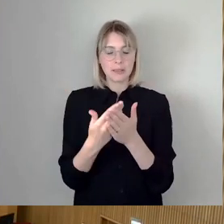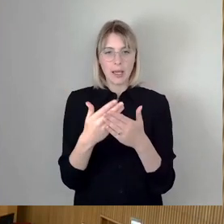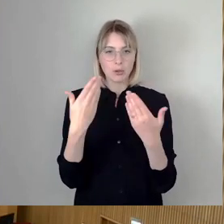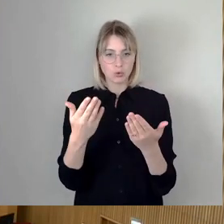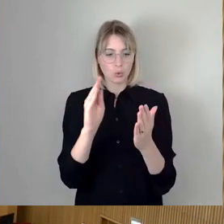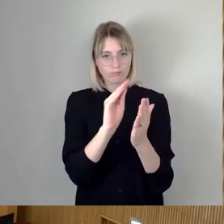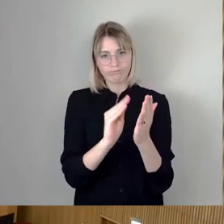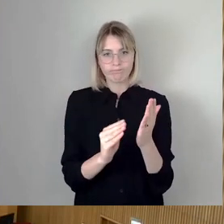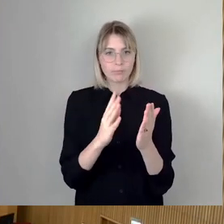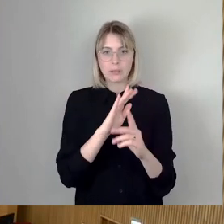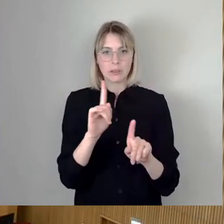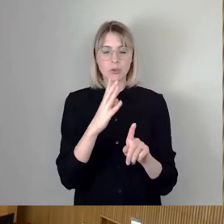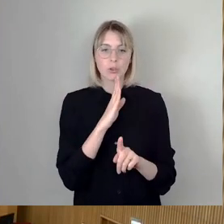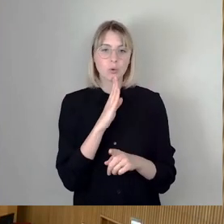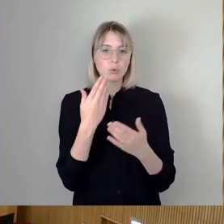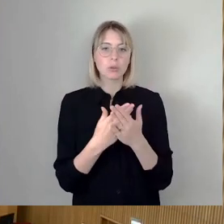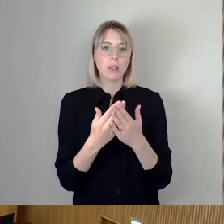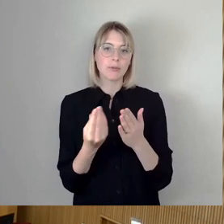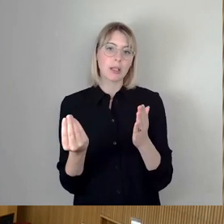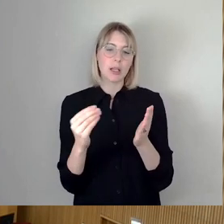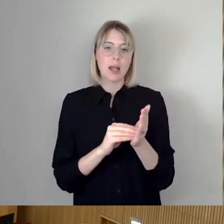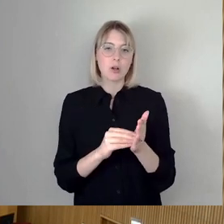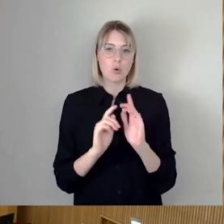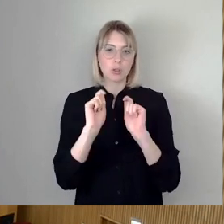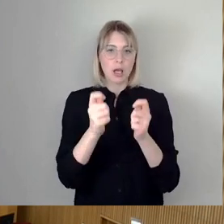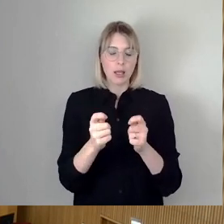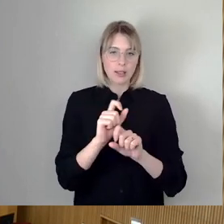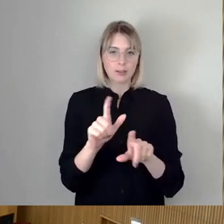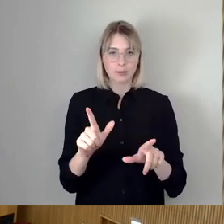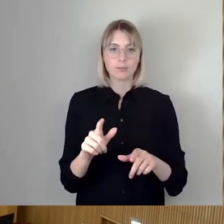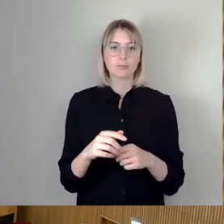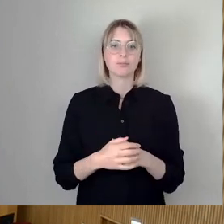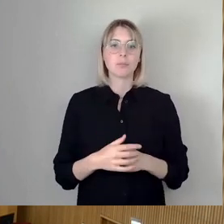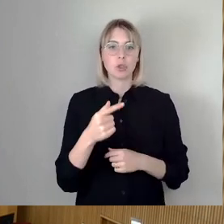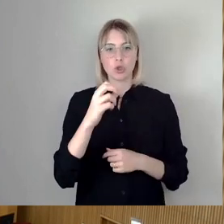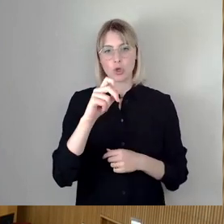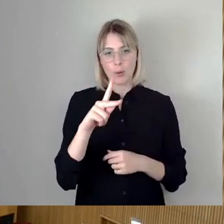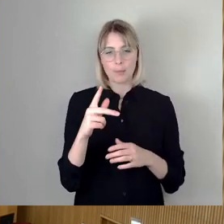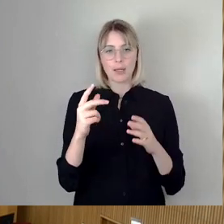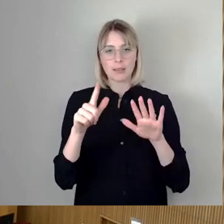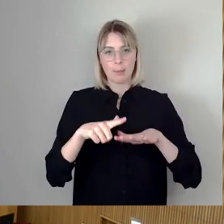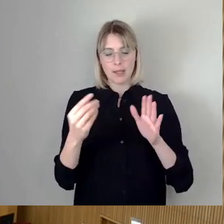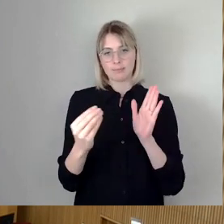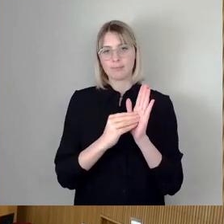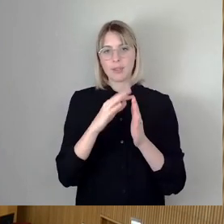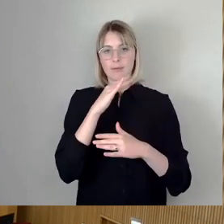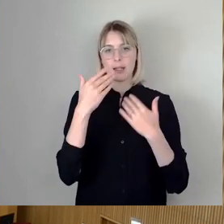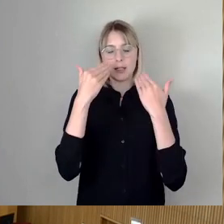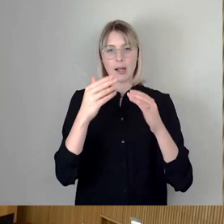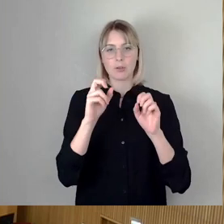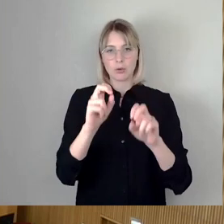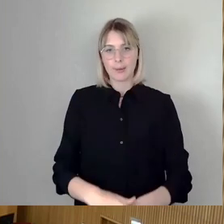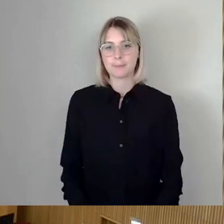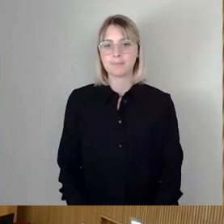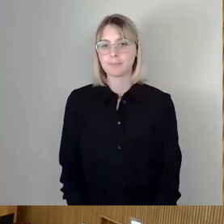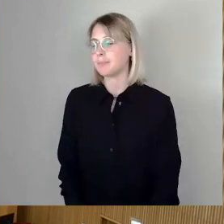Deshalb noch dieser zusätzliche Änderungsantrag zum Top 17. Vielen Dank. Okay. Dann machen wir weiter. Fraktion